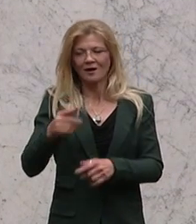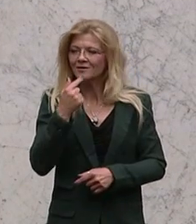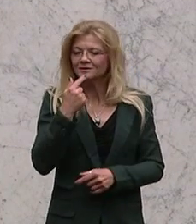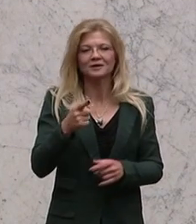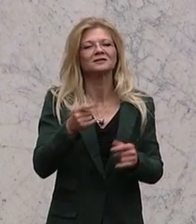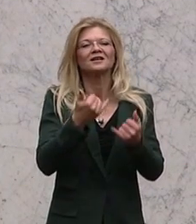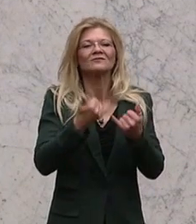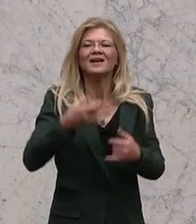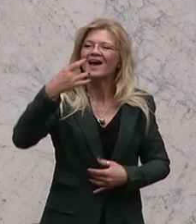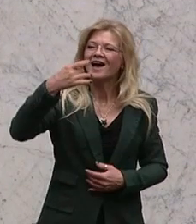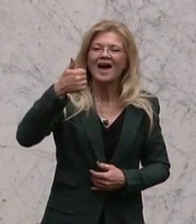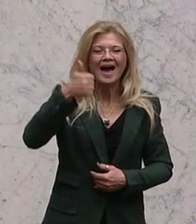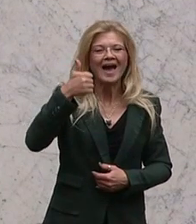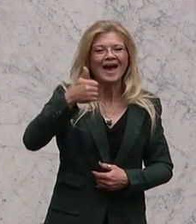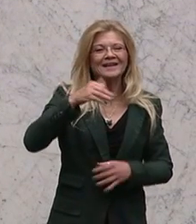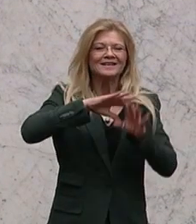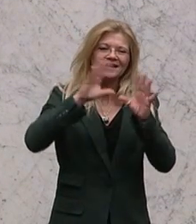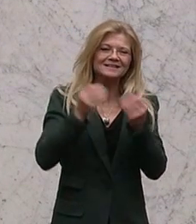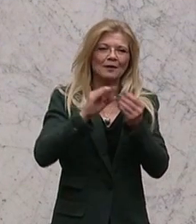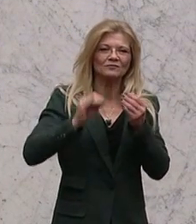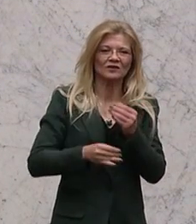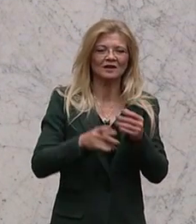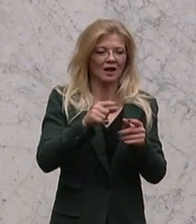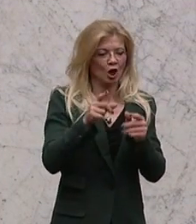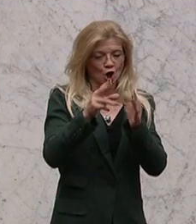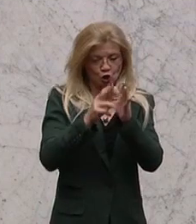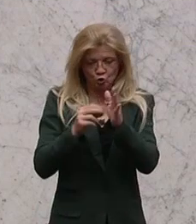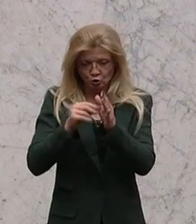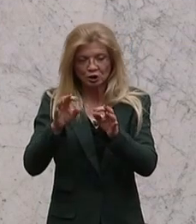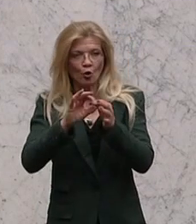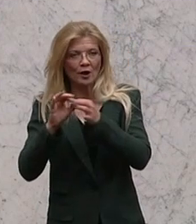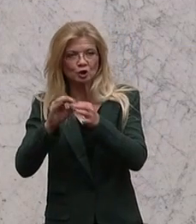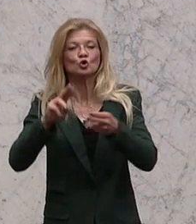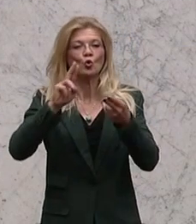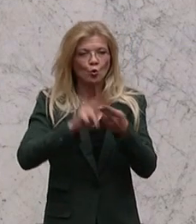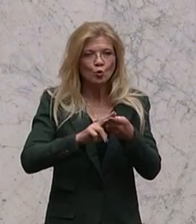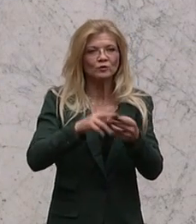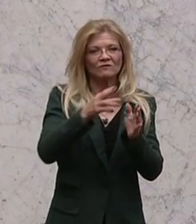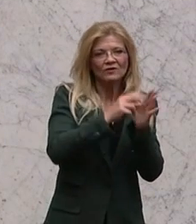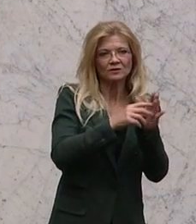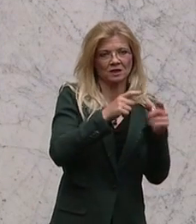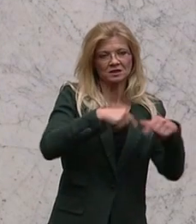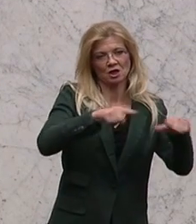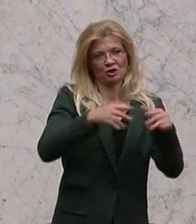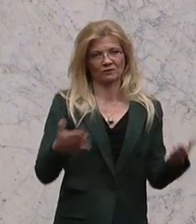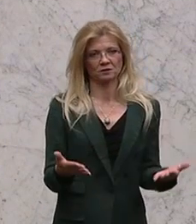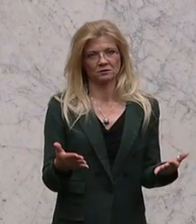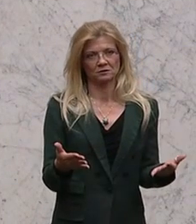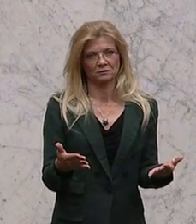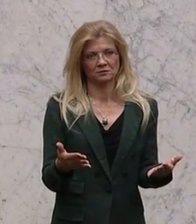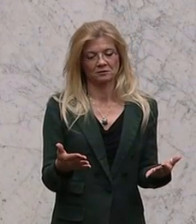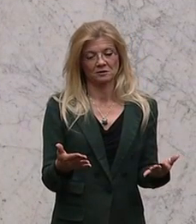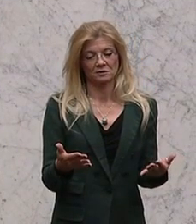Nutzerorganisationen und den verschiedenen Verwertungsgesellschaften. Auf Wunsch der Verwertungsgesellschaften wurde das auf eine